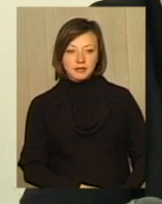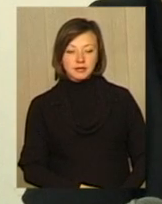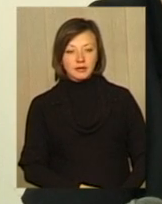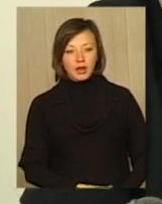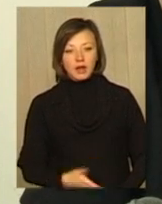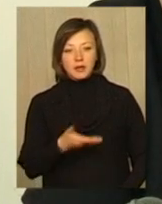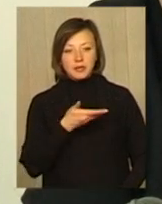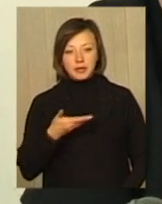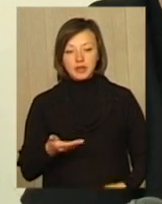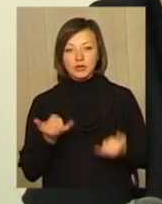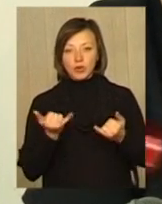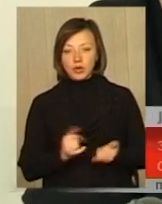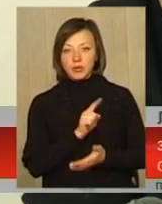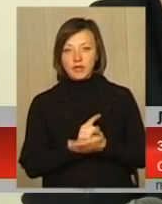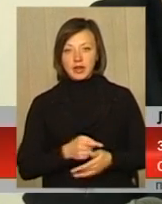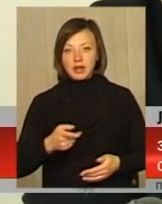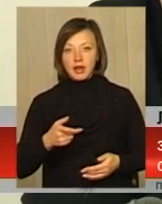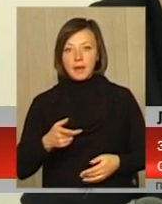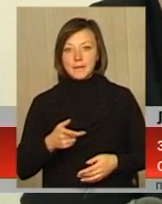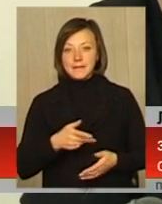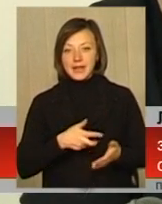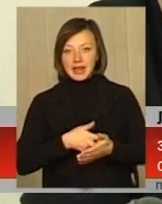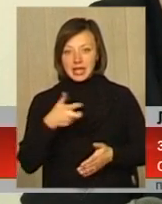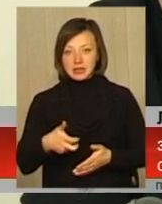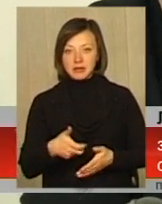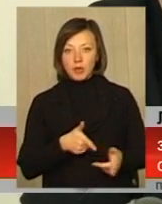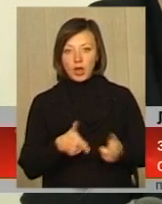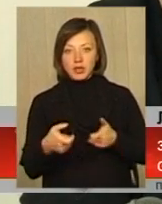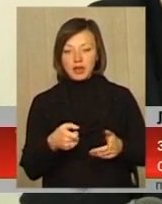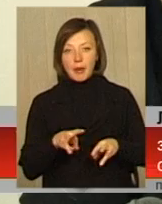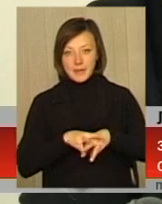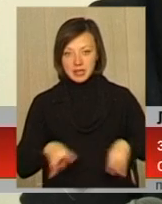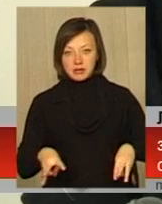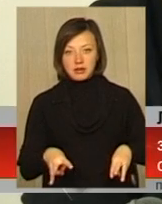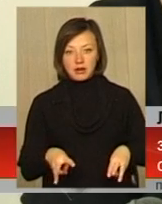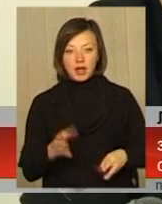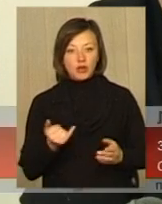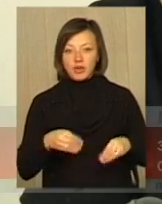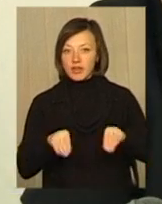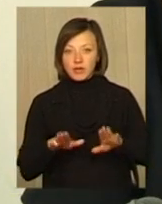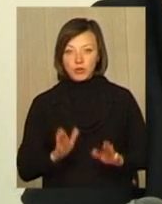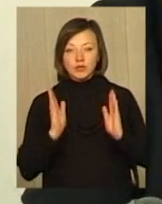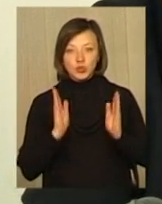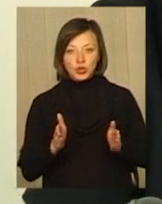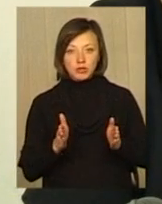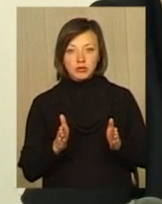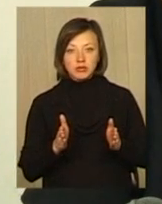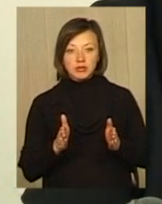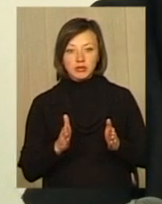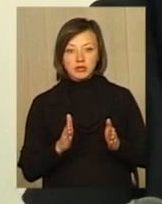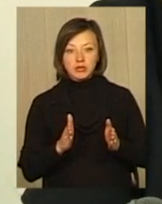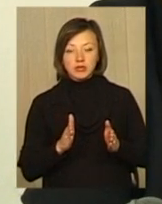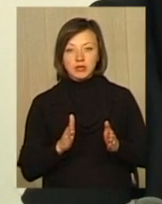зараз дуже жорстке письмо підготувати на міністра. І плови того, якщо воно не вирішиться, Василь